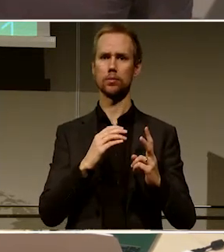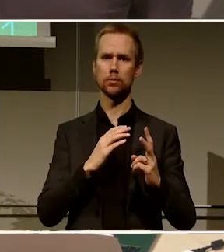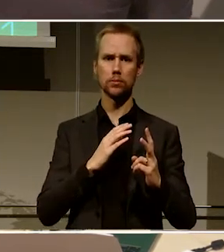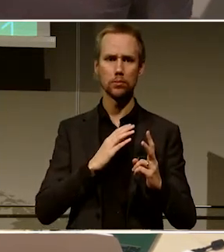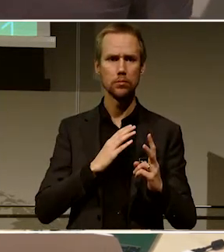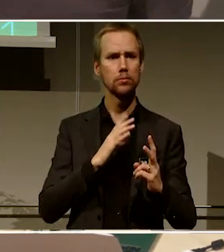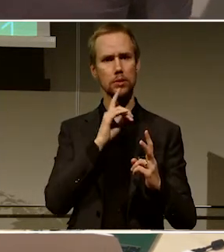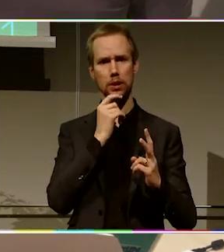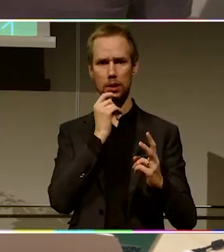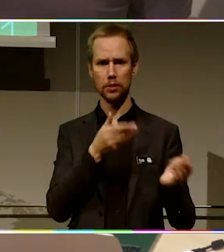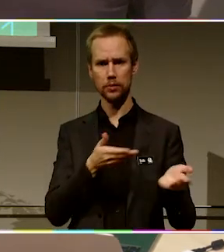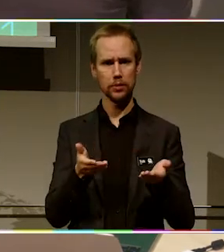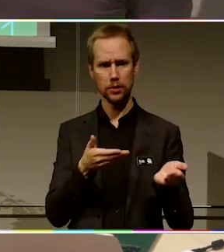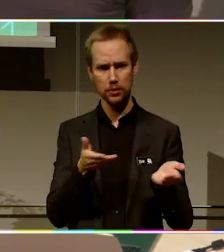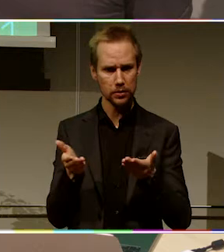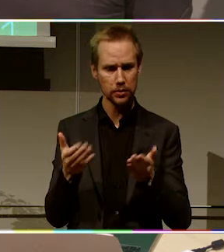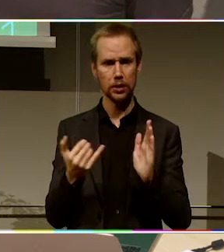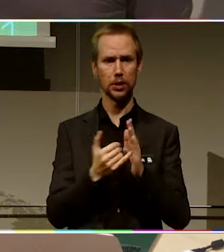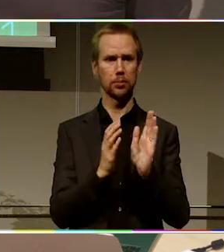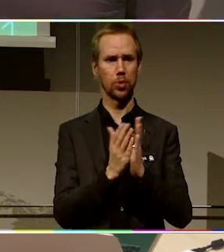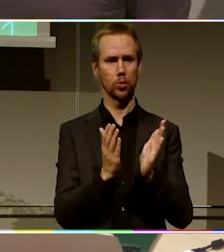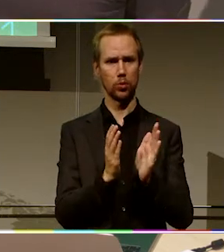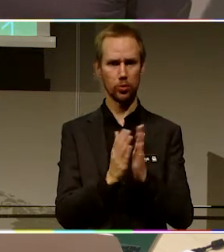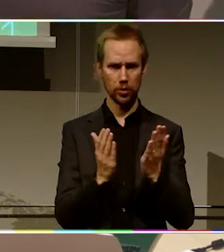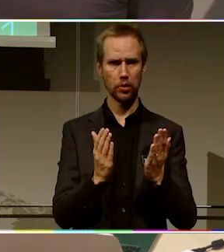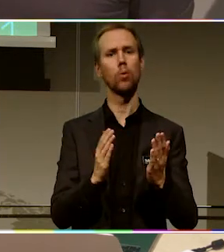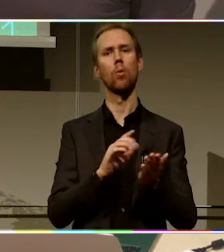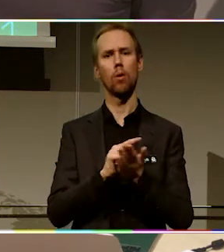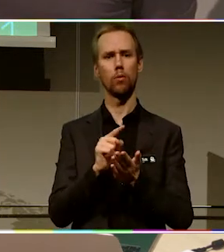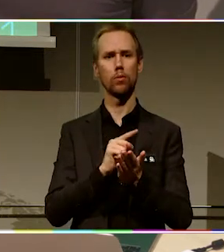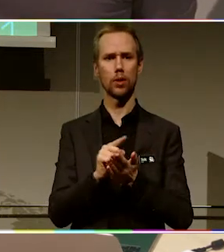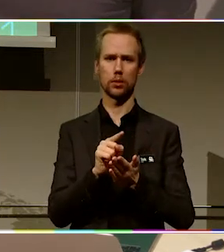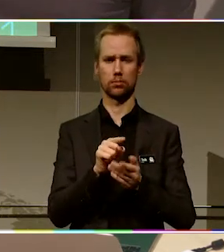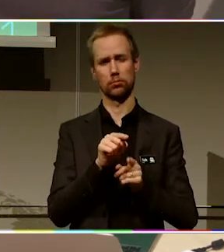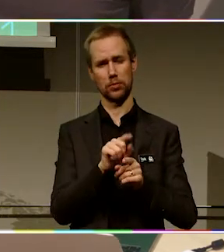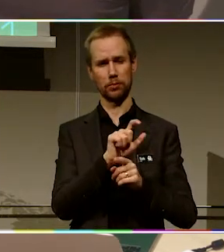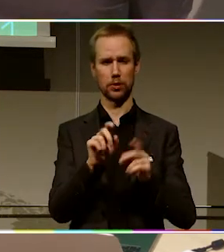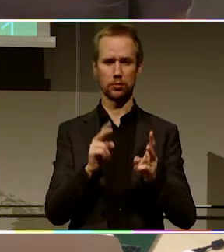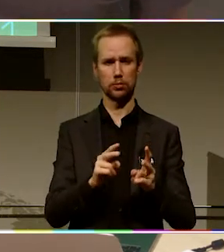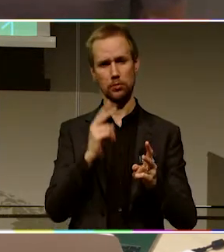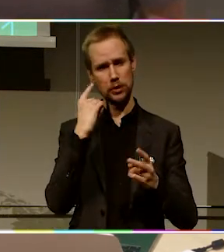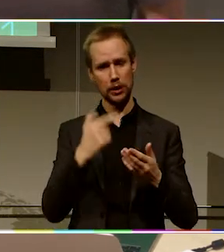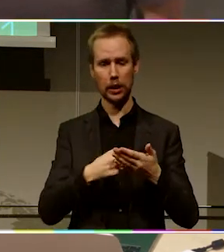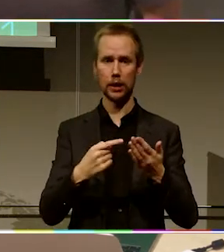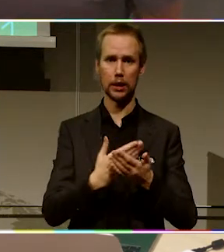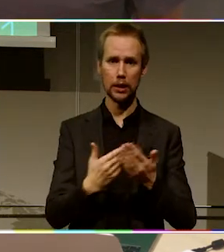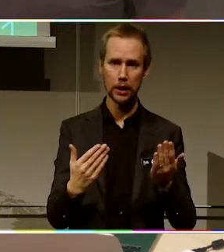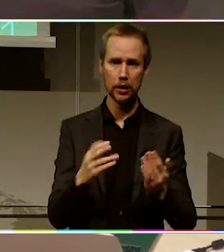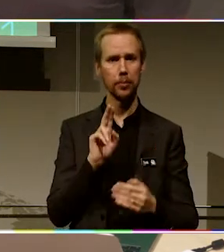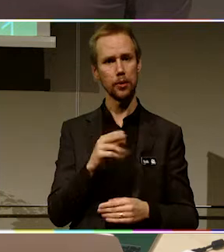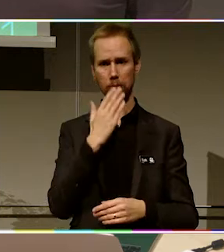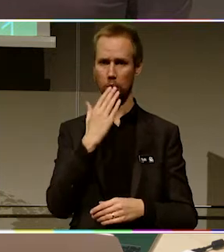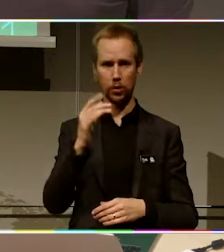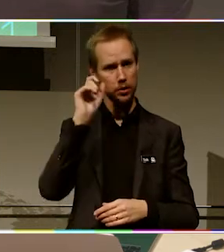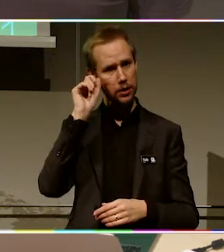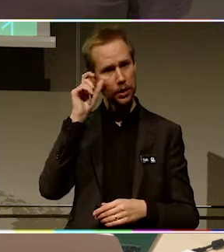ämnen Vi är ju guld för Wikipedia Så rimligtvis borde man ju kunna Alltså det här borde ju funka som ett digitaliseringsprojekt Att man vänder sig till de